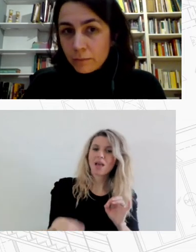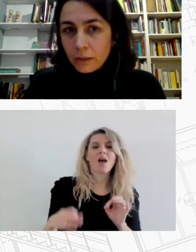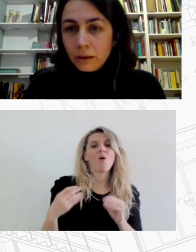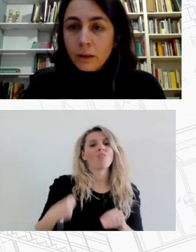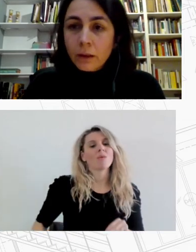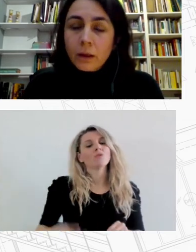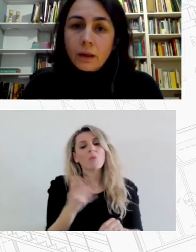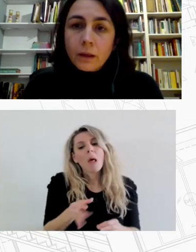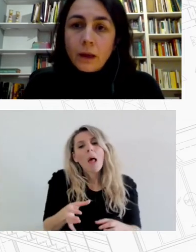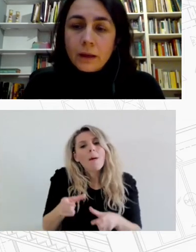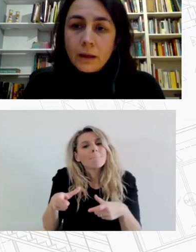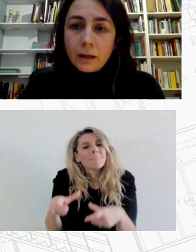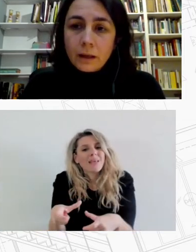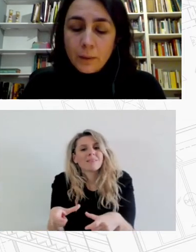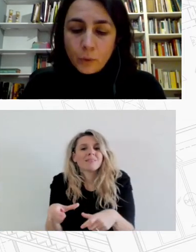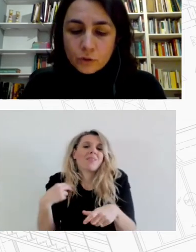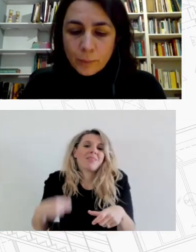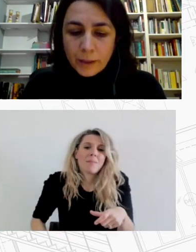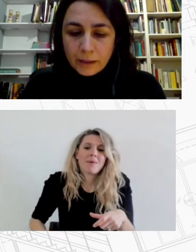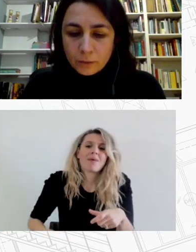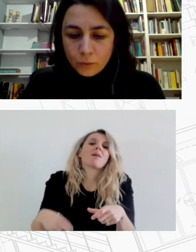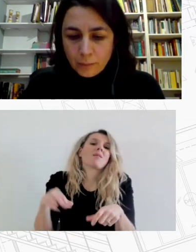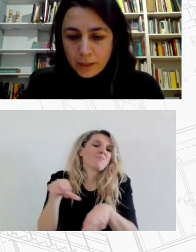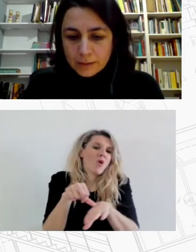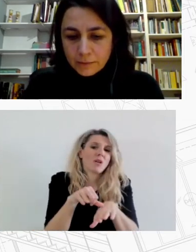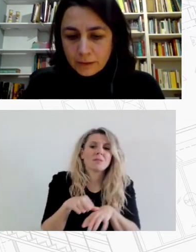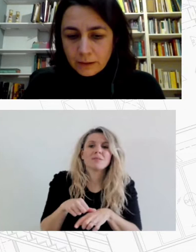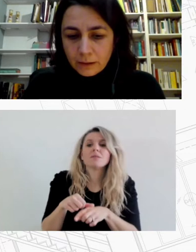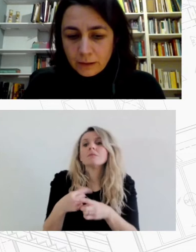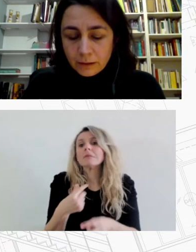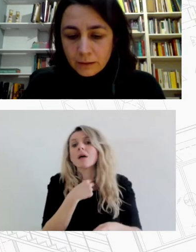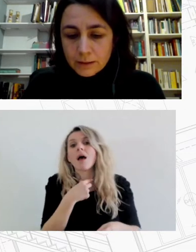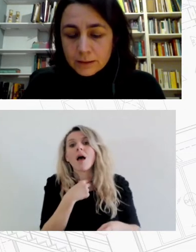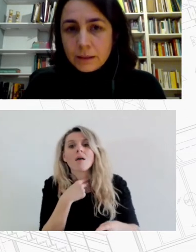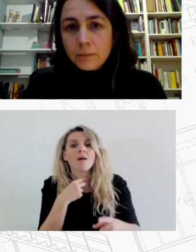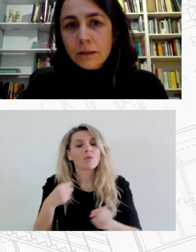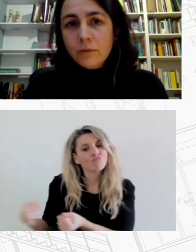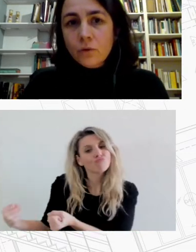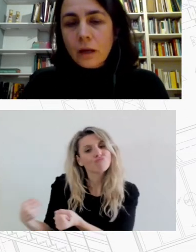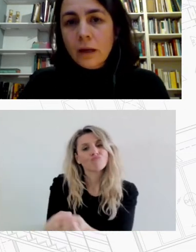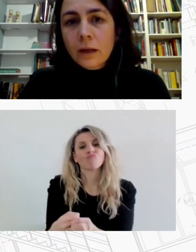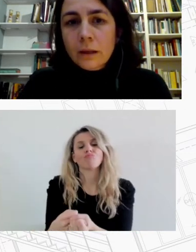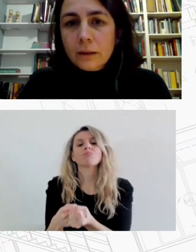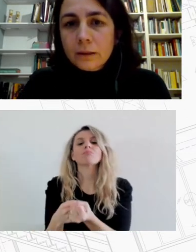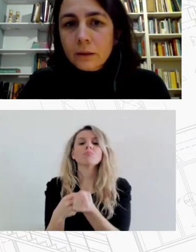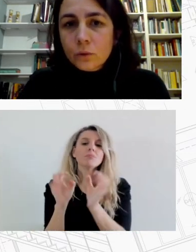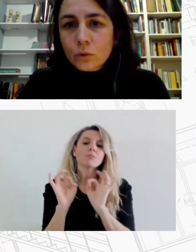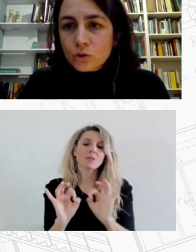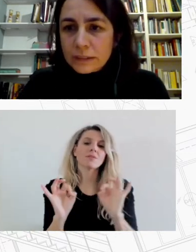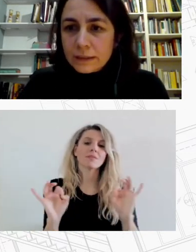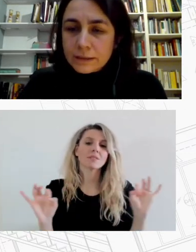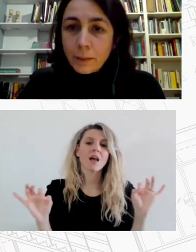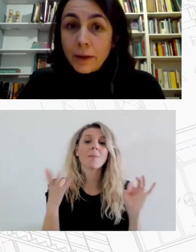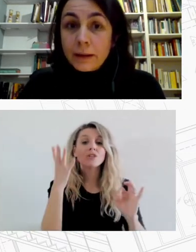μικροί Δήμοι άρα είναι απολύτως απαραίτητο να υπάρξει αυτή η ενίσχυση και η μεταφορά τεχνογροσίας